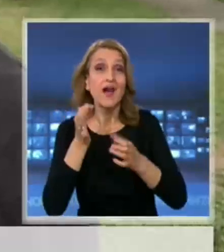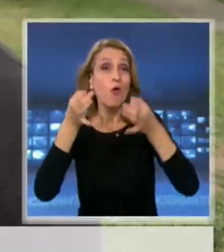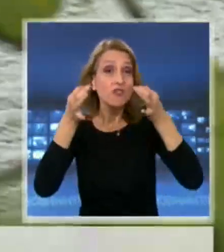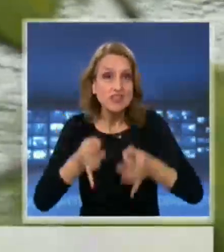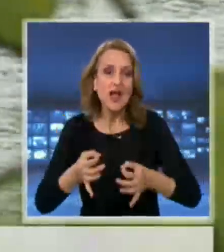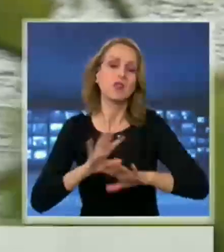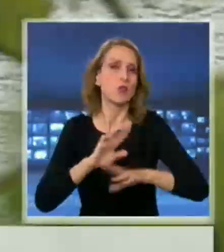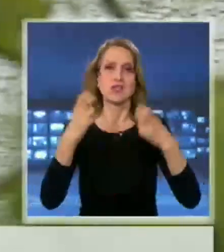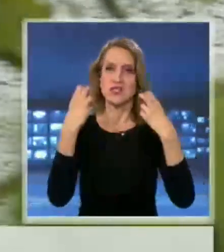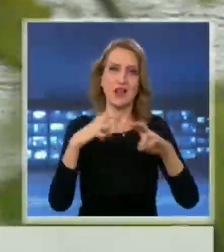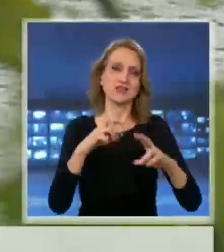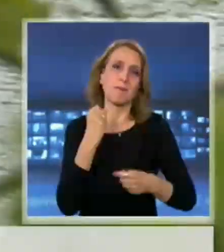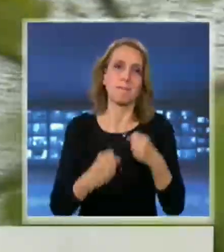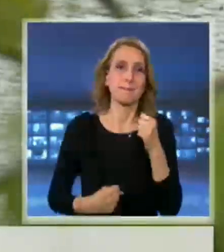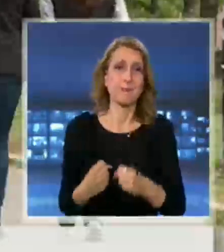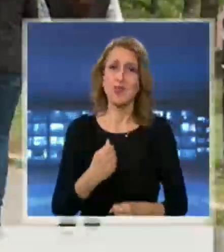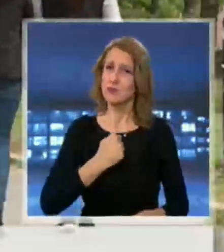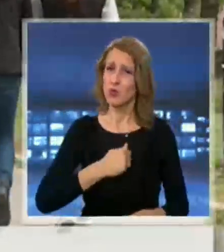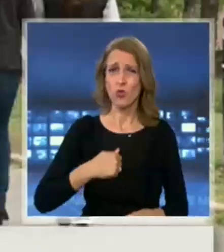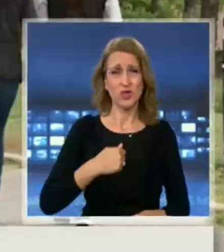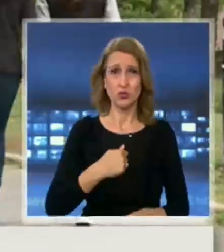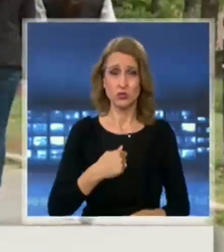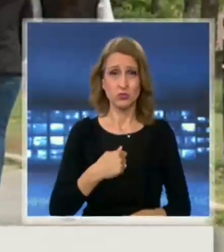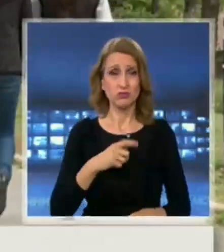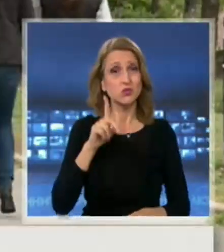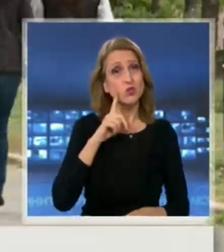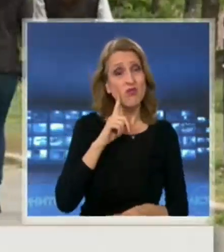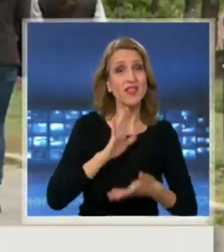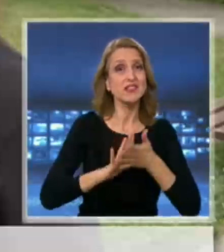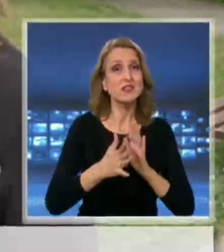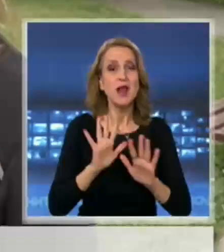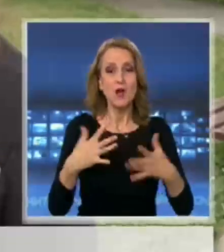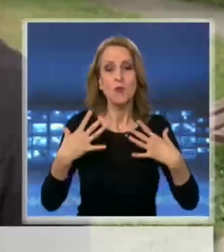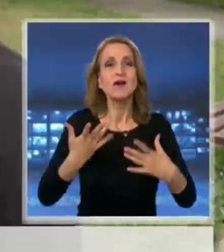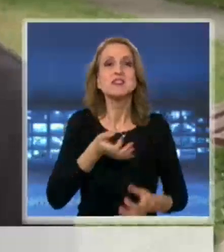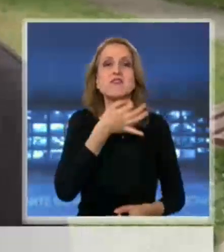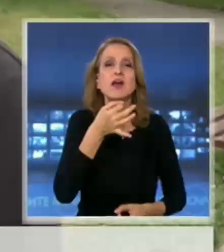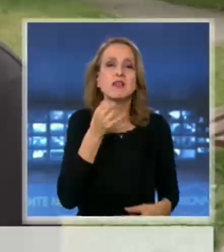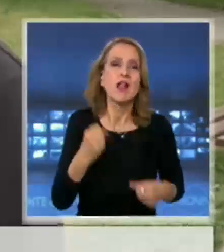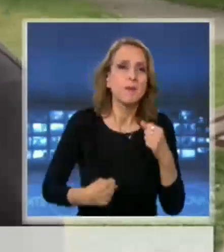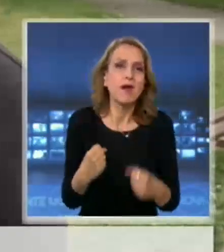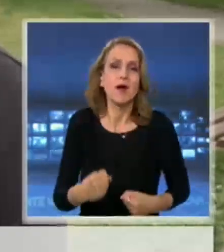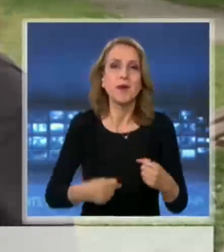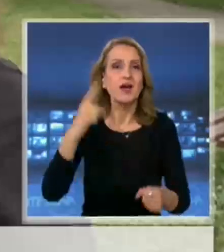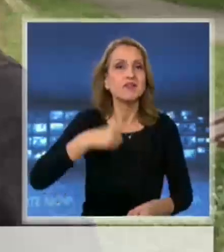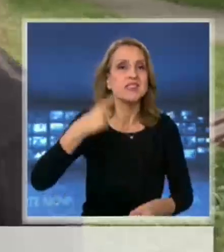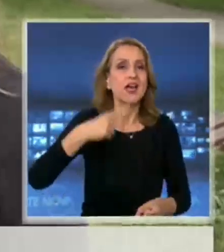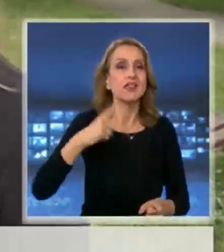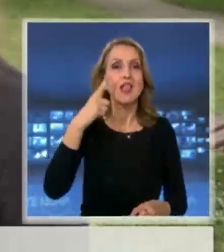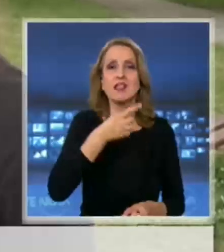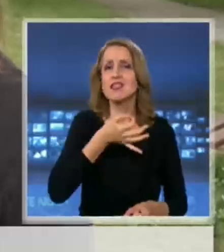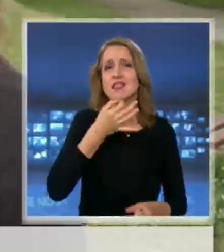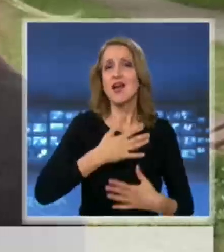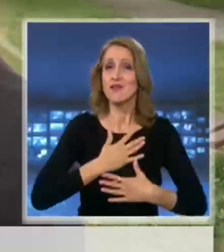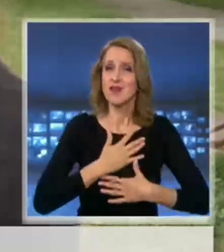навън. Трудно е да се справи човек, особено ако има двигателни навици. Но с